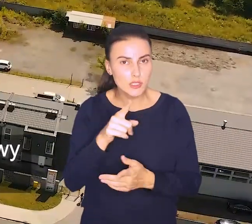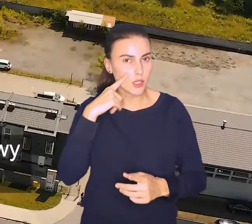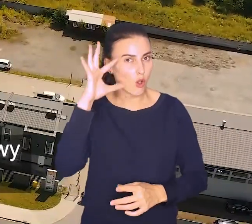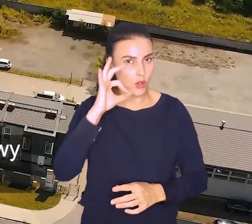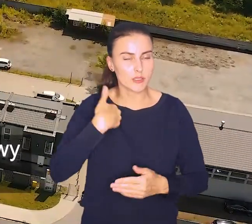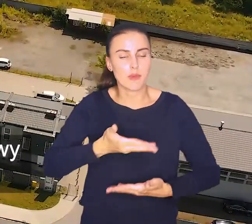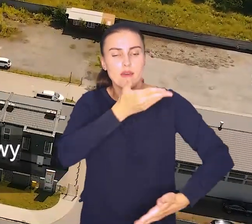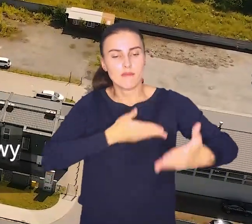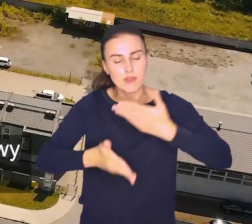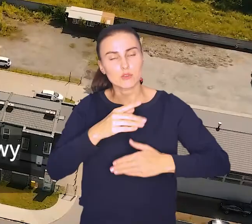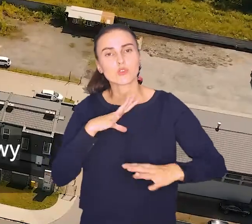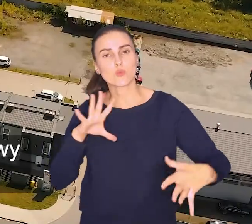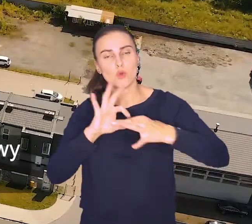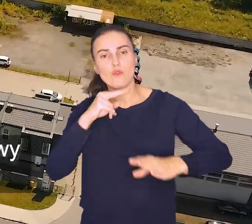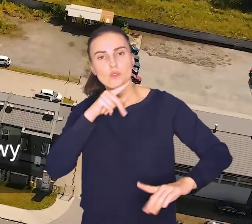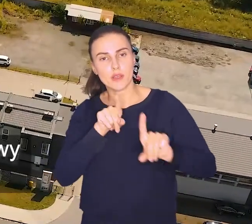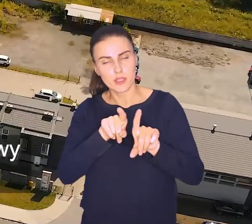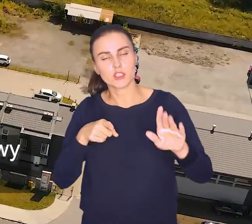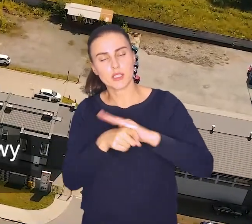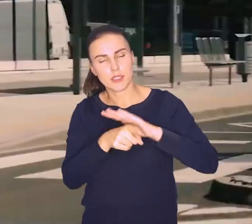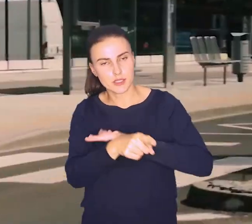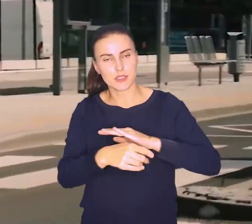wymieniły sieci wodne i kanalizacyjne.